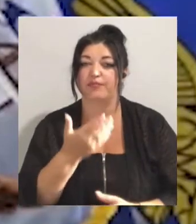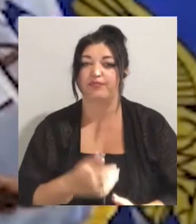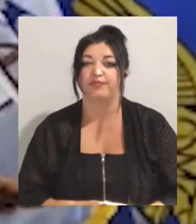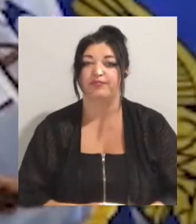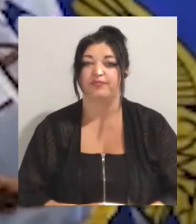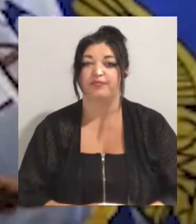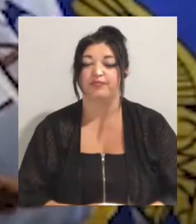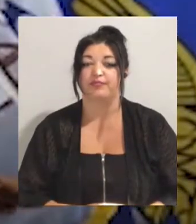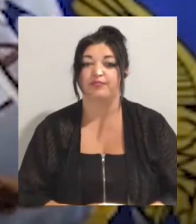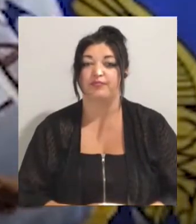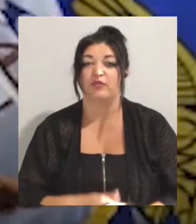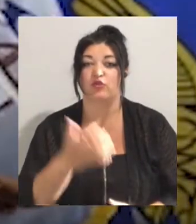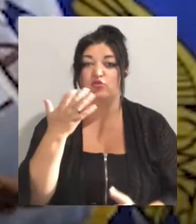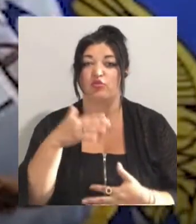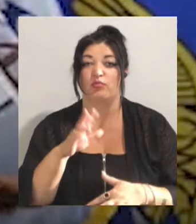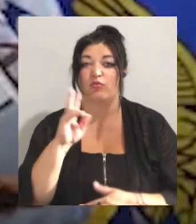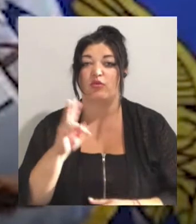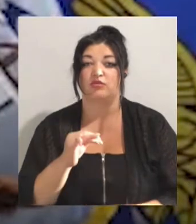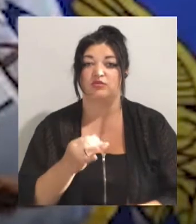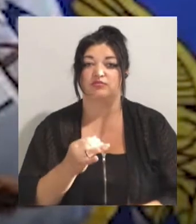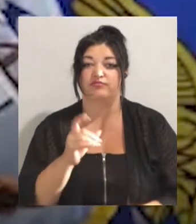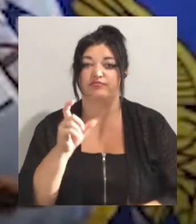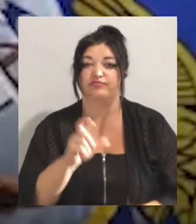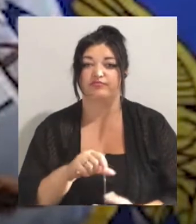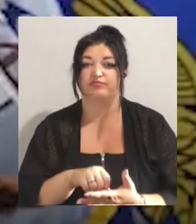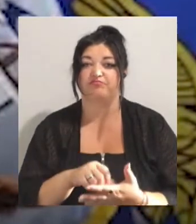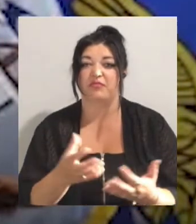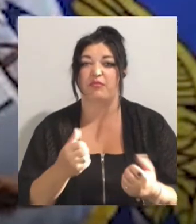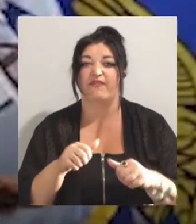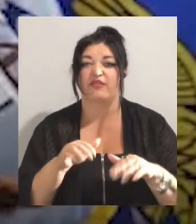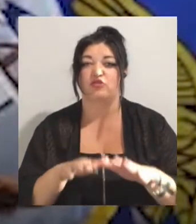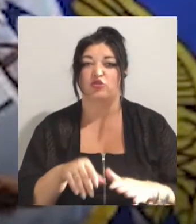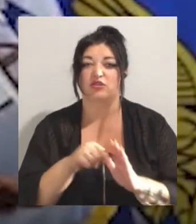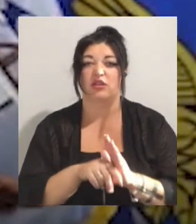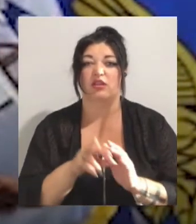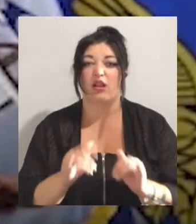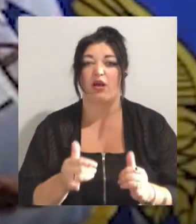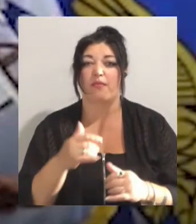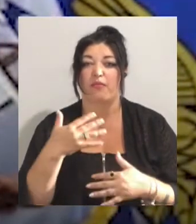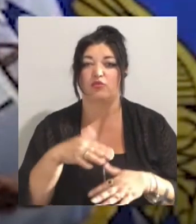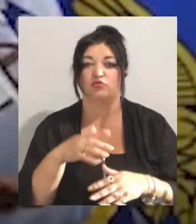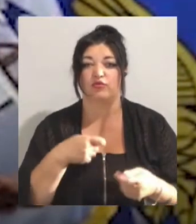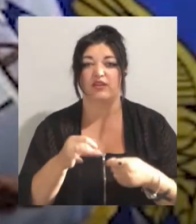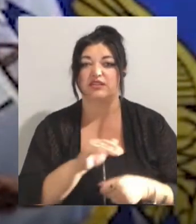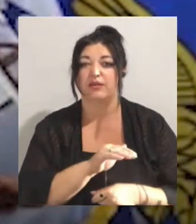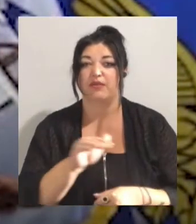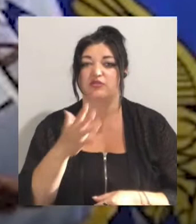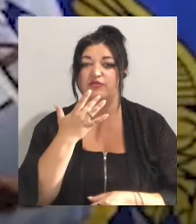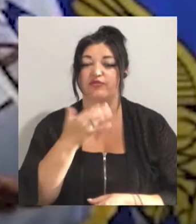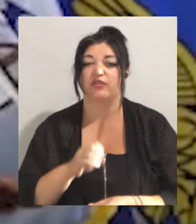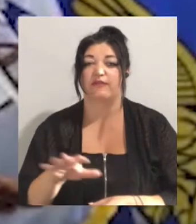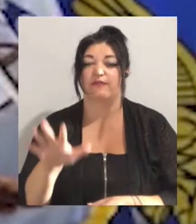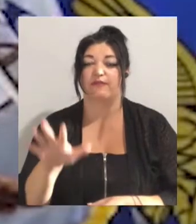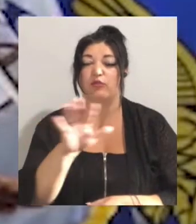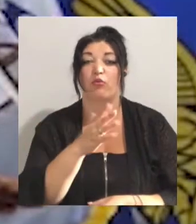Чорне море – це життєво важливий водний шлях, який має вирішальне значення для морської торгівлі та стабільності в Європі. Тож колись хтось запитує, чому